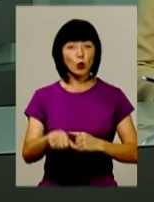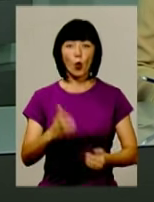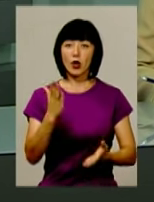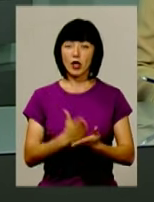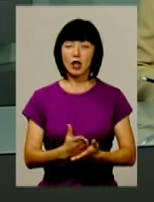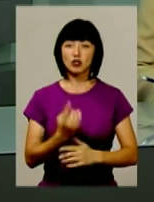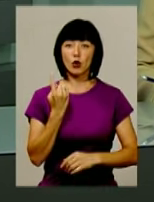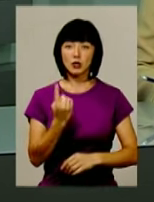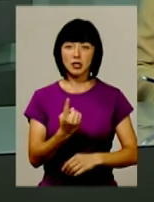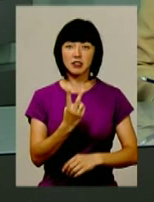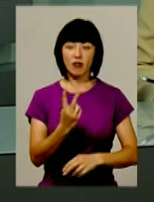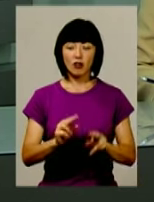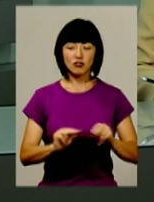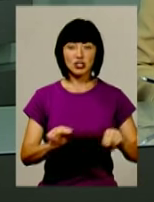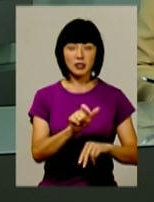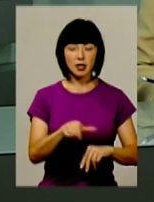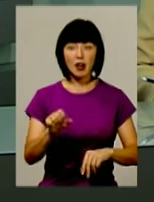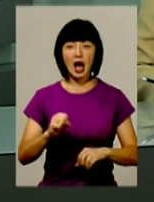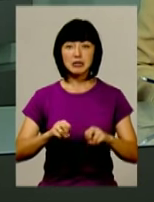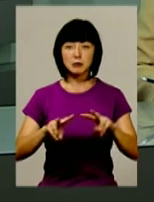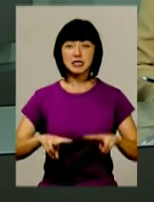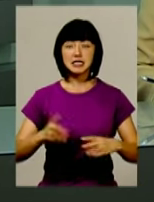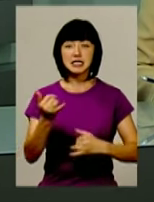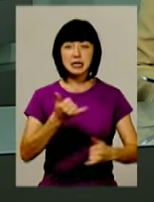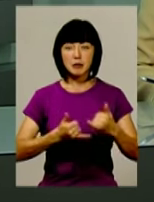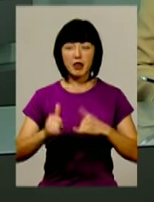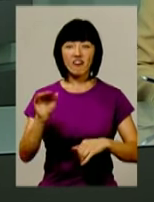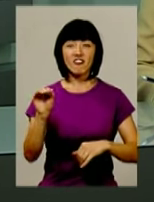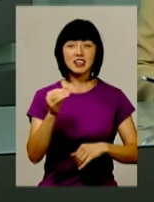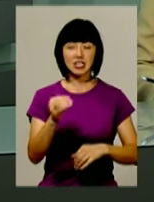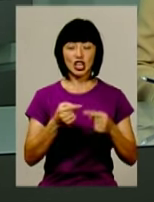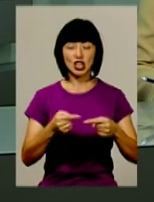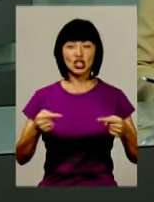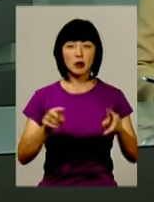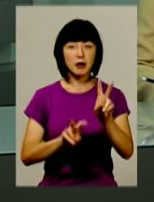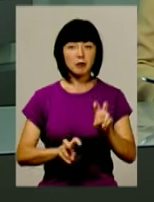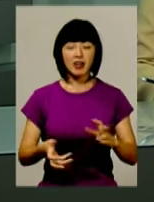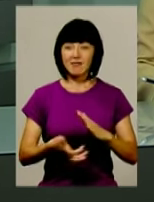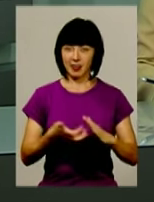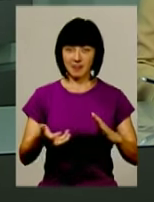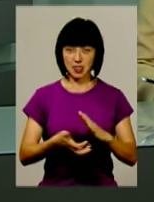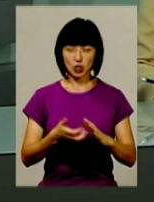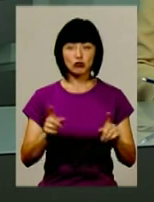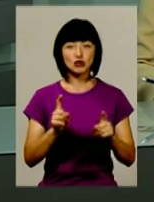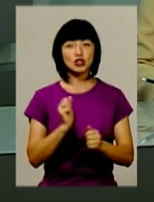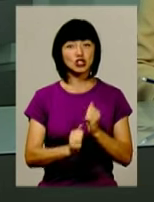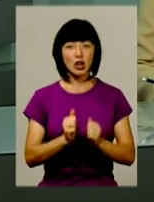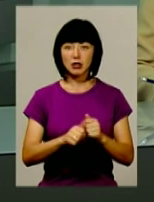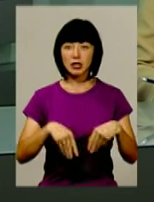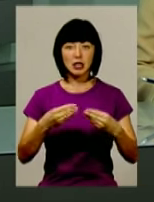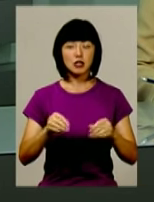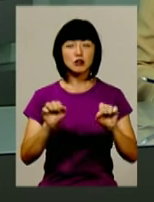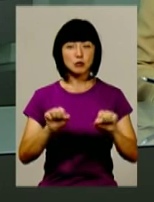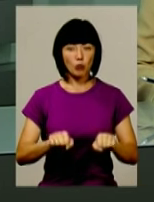є лише один-два вчителі, а спеціалісти з хімії, фізики та інших предметів у дефіциті, що часто не дає